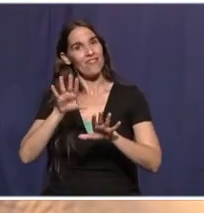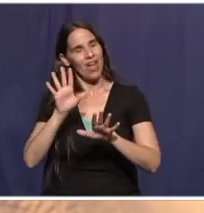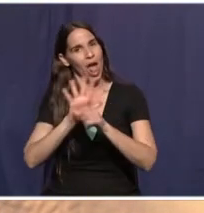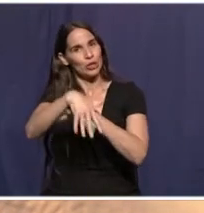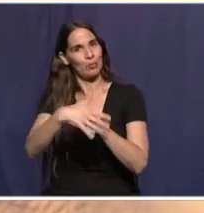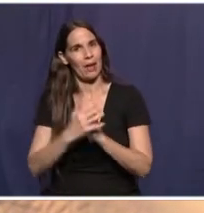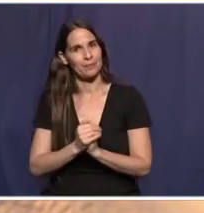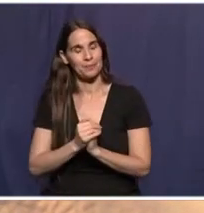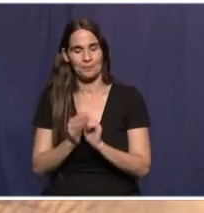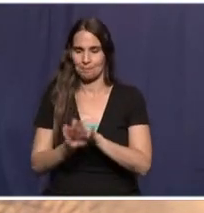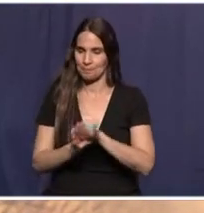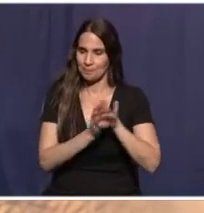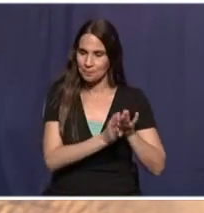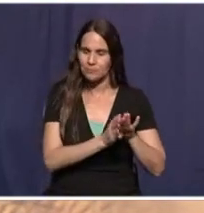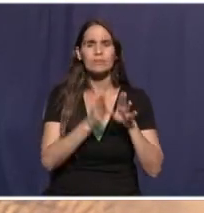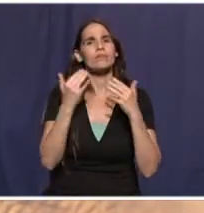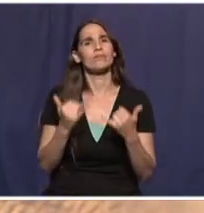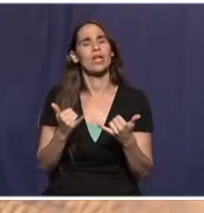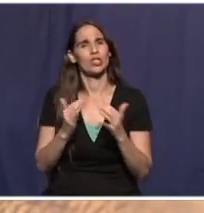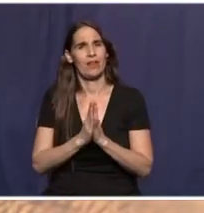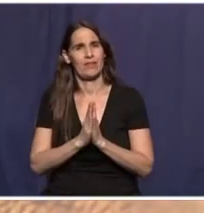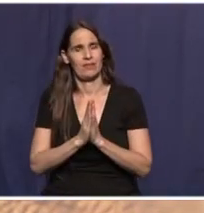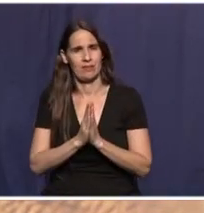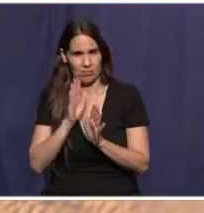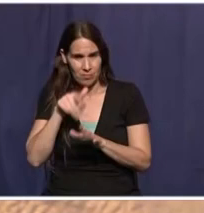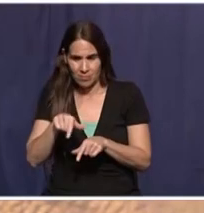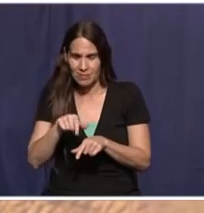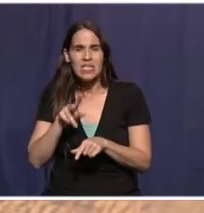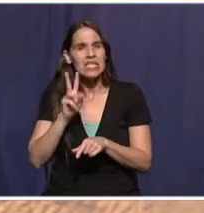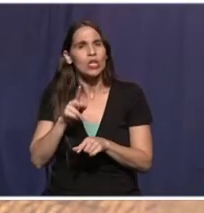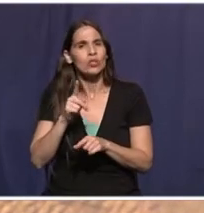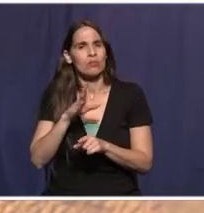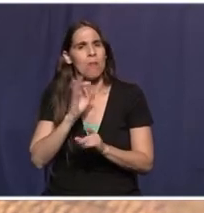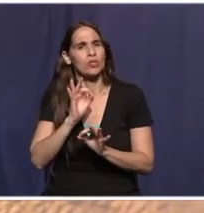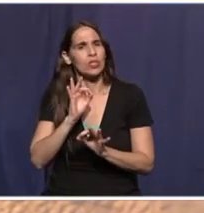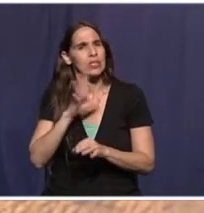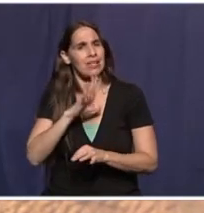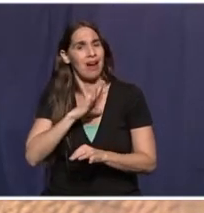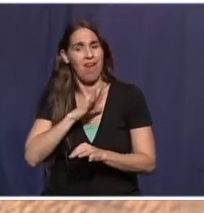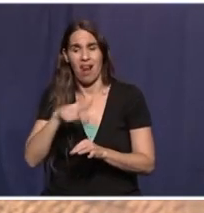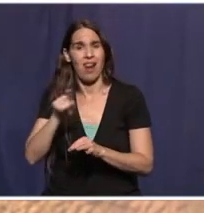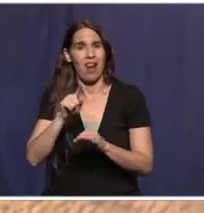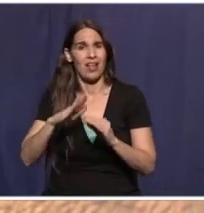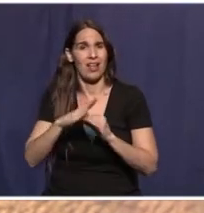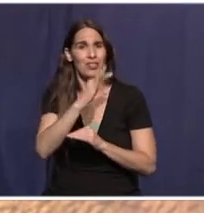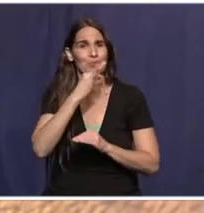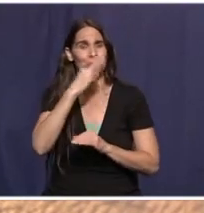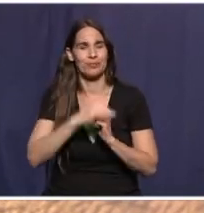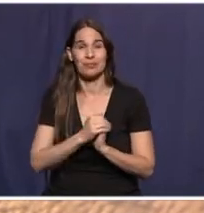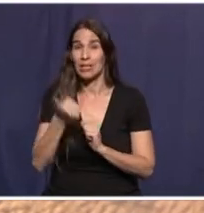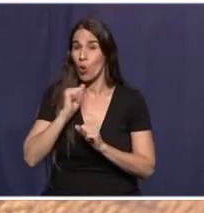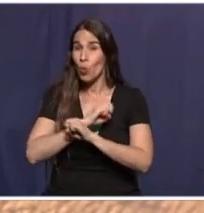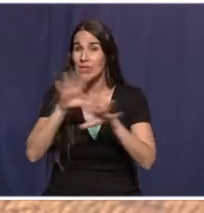לפחות מנקודת המבט של הציבור הערבי, יש איום ממשי למגמות החיוביות. רק אתמול פורסם כי סטודנטים